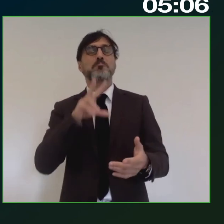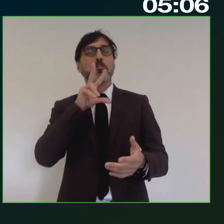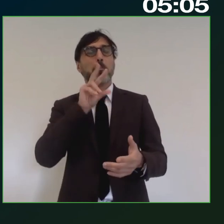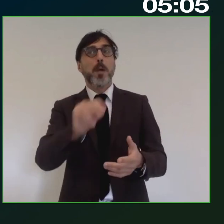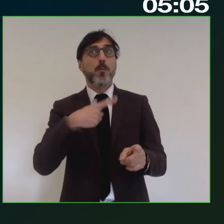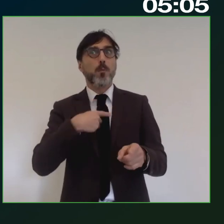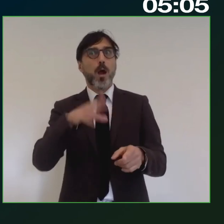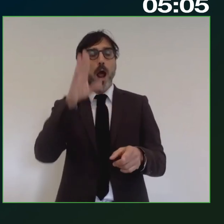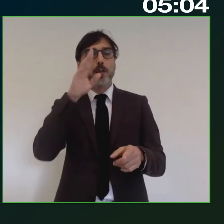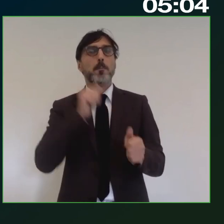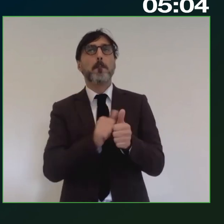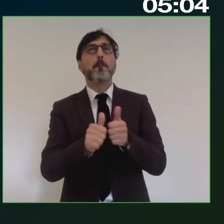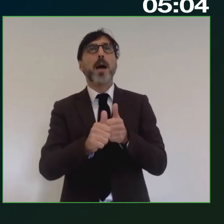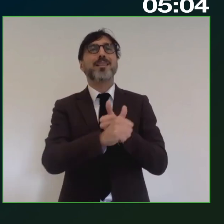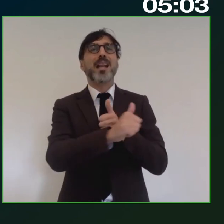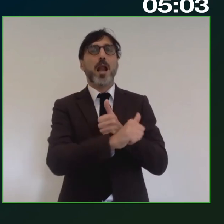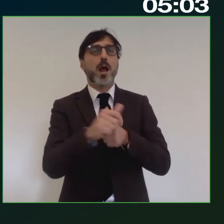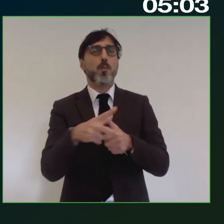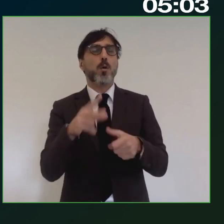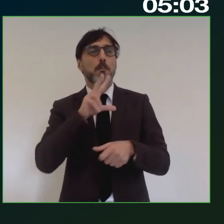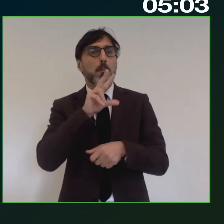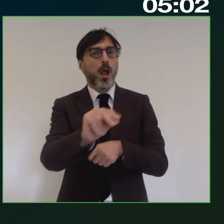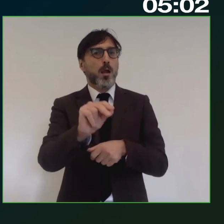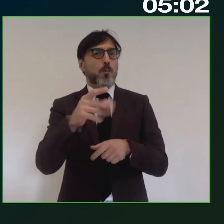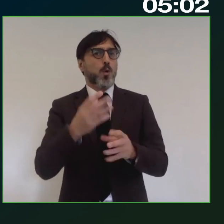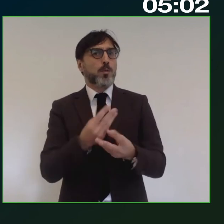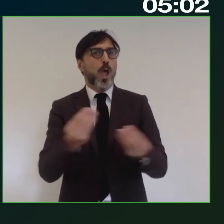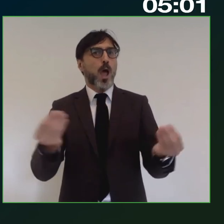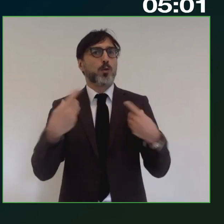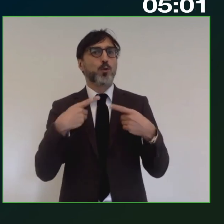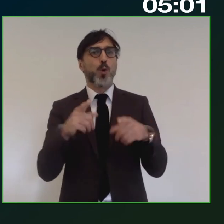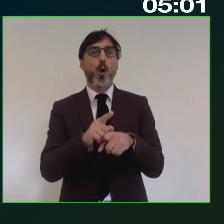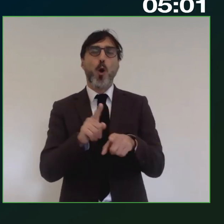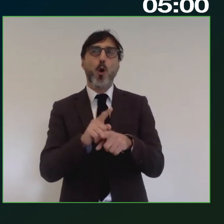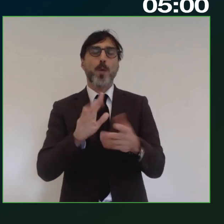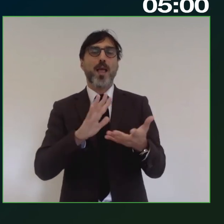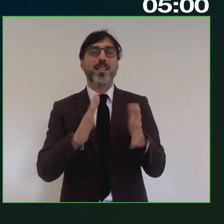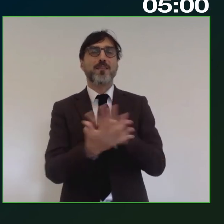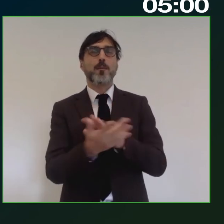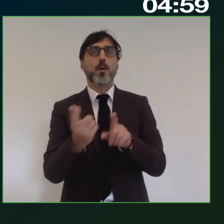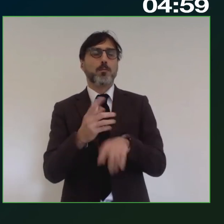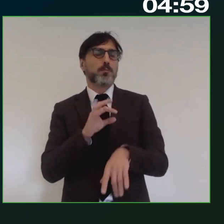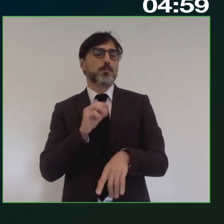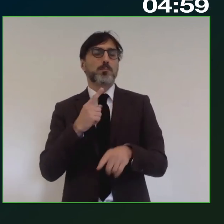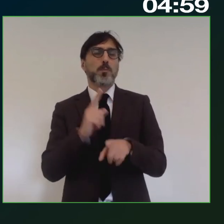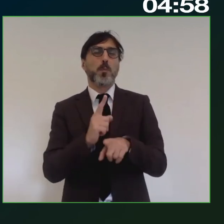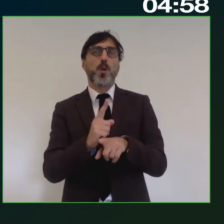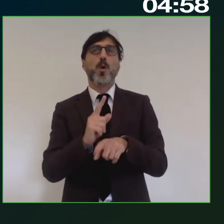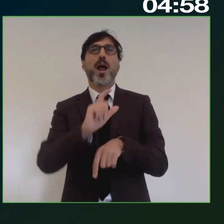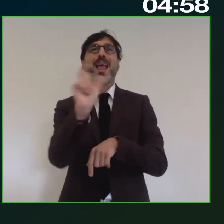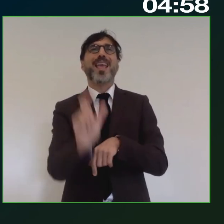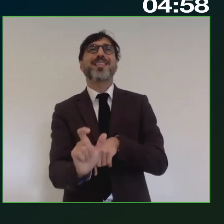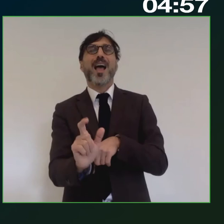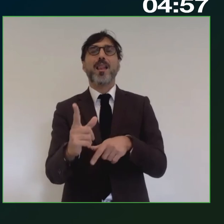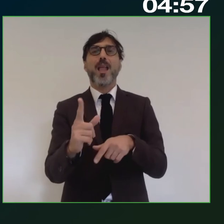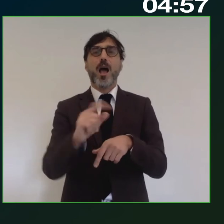attenzione del partenariato quasi come fosse una questione idealtipica diciamo del mezzogiorno delle politiche